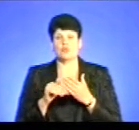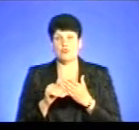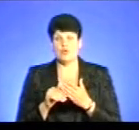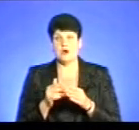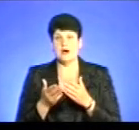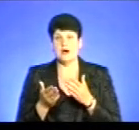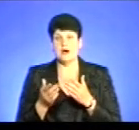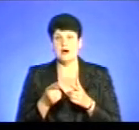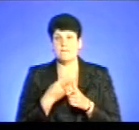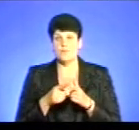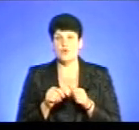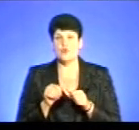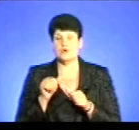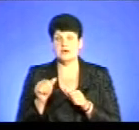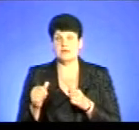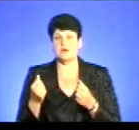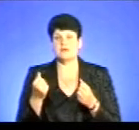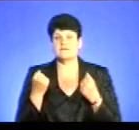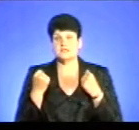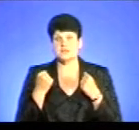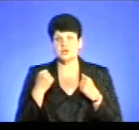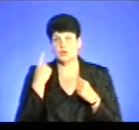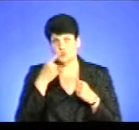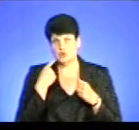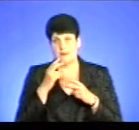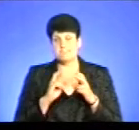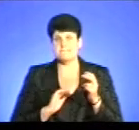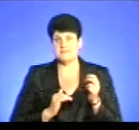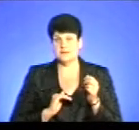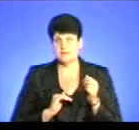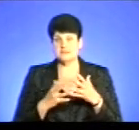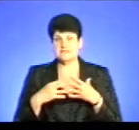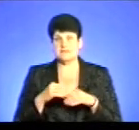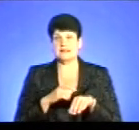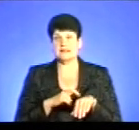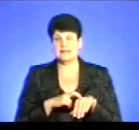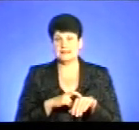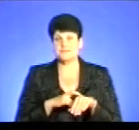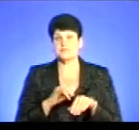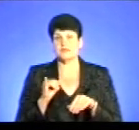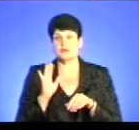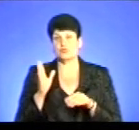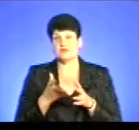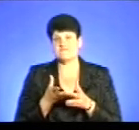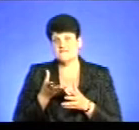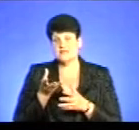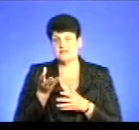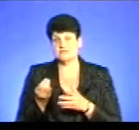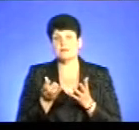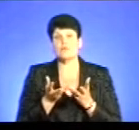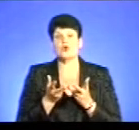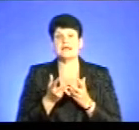окремо фізична особа-підприємець-лікар сімейний. І відповідно буде фінансуватися по